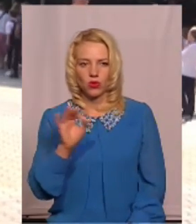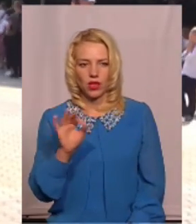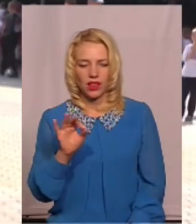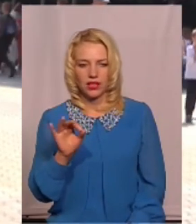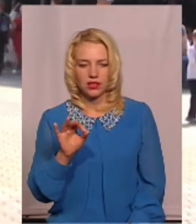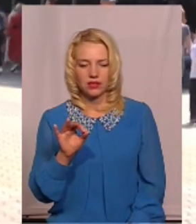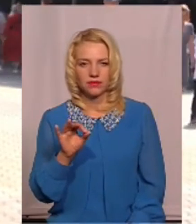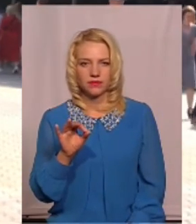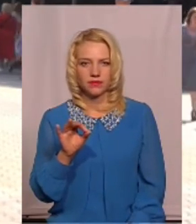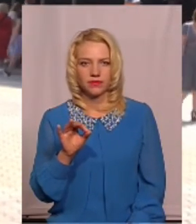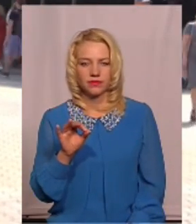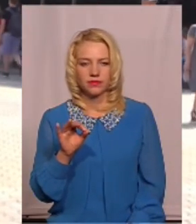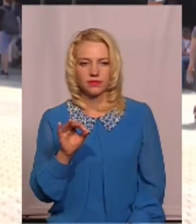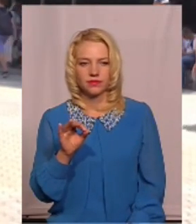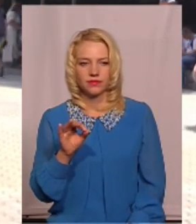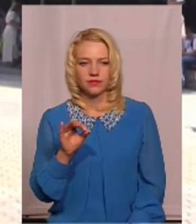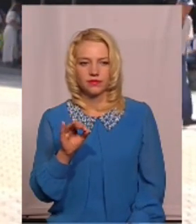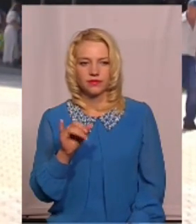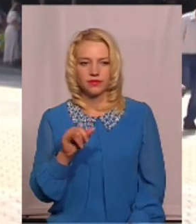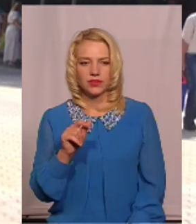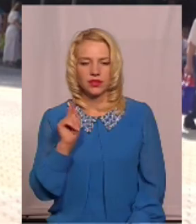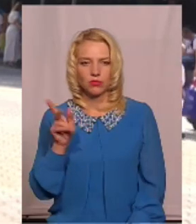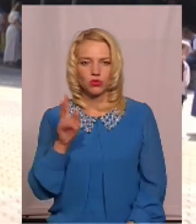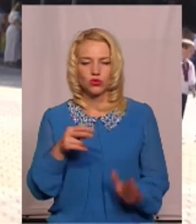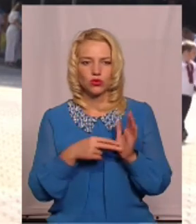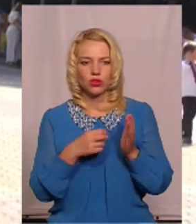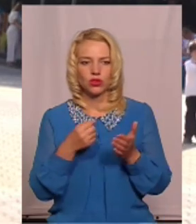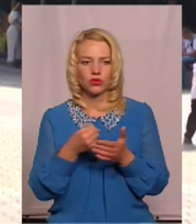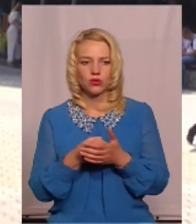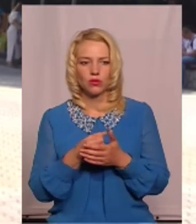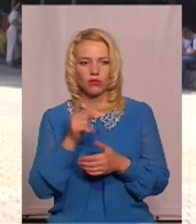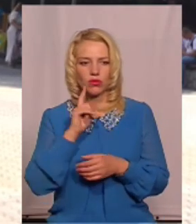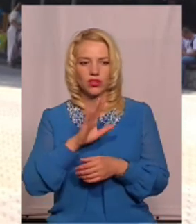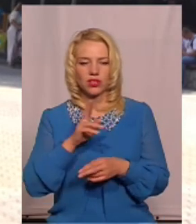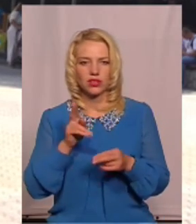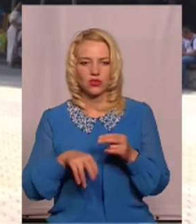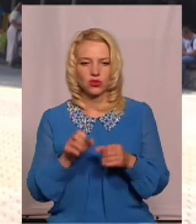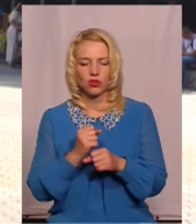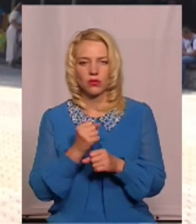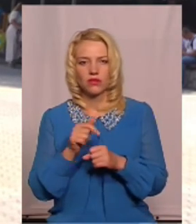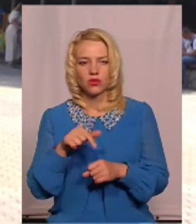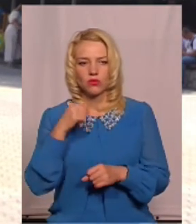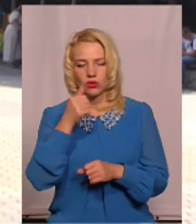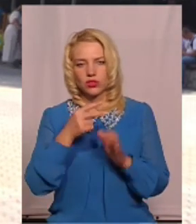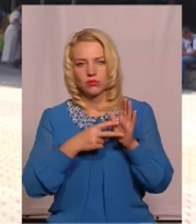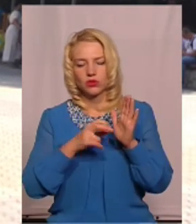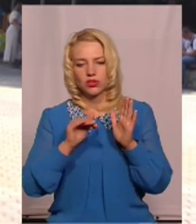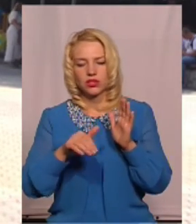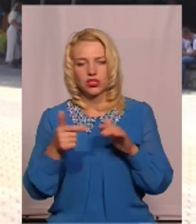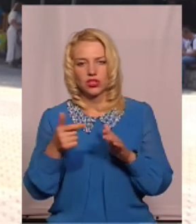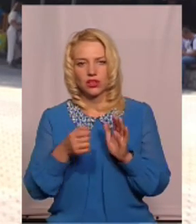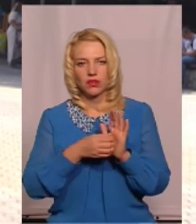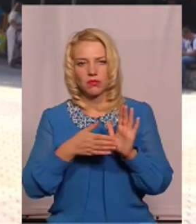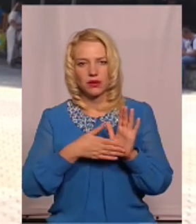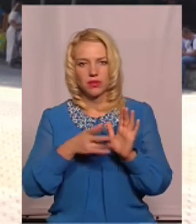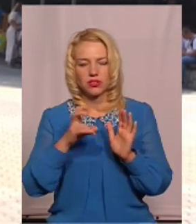біотуалети і в принципі стоятимуть вони, доки не закінчиться повністю роботи. Цього року, здається, 700 тисяч гривень у нас передбачено